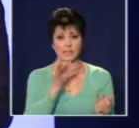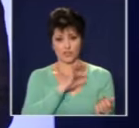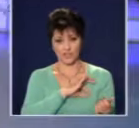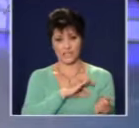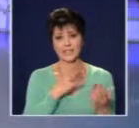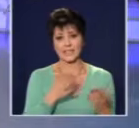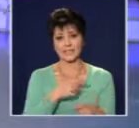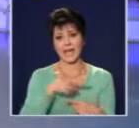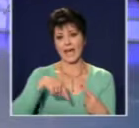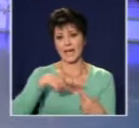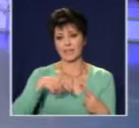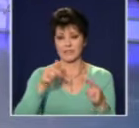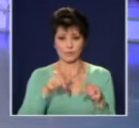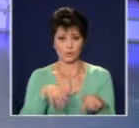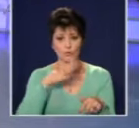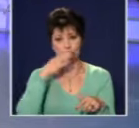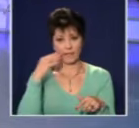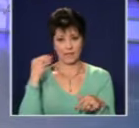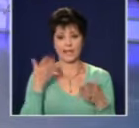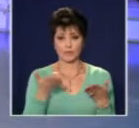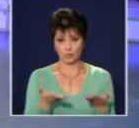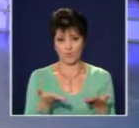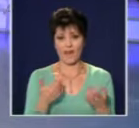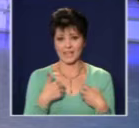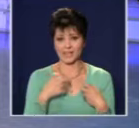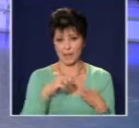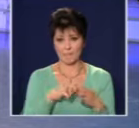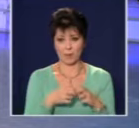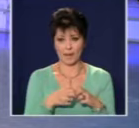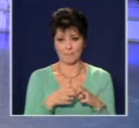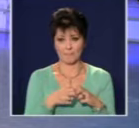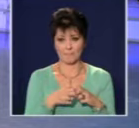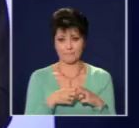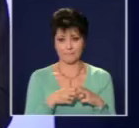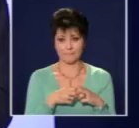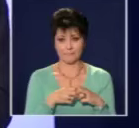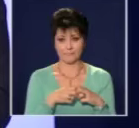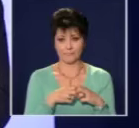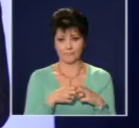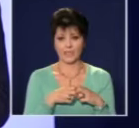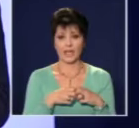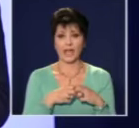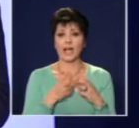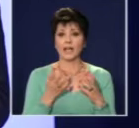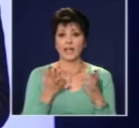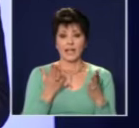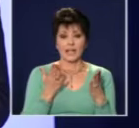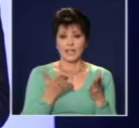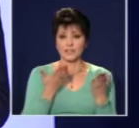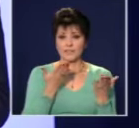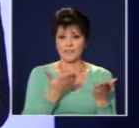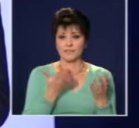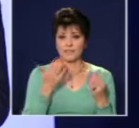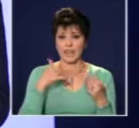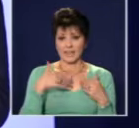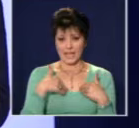реализират в България това е проблема и на всички останали в отношение на образователната система там всичко трябва да бъде дигитализирано